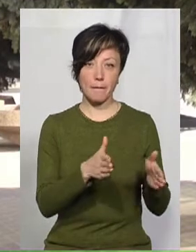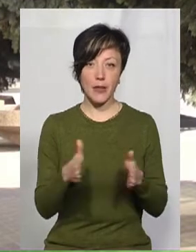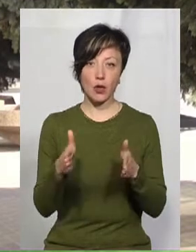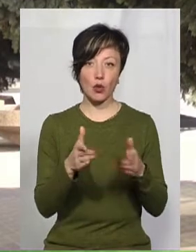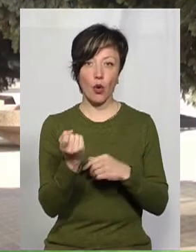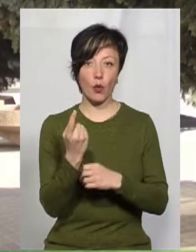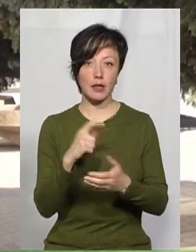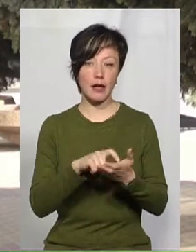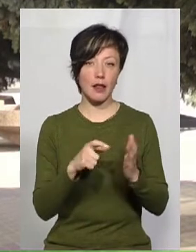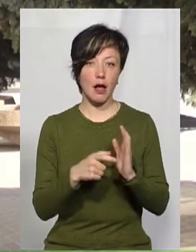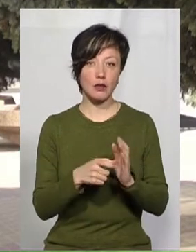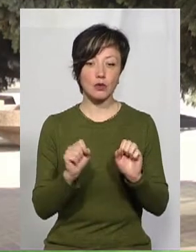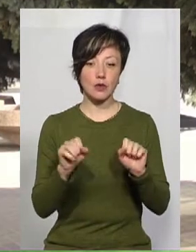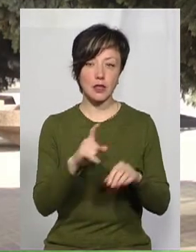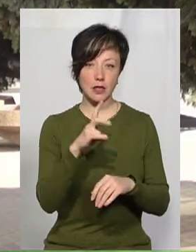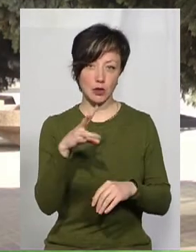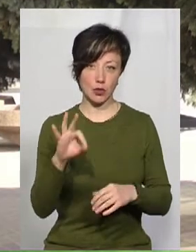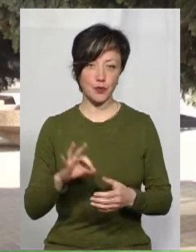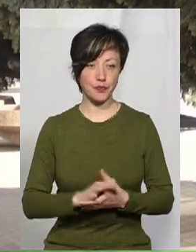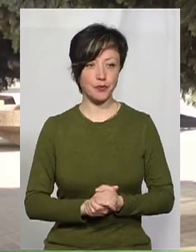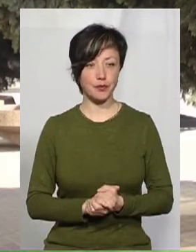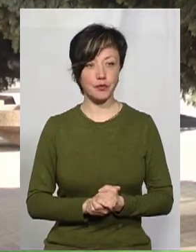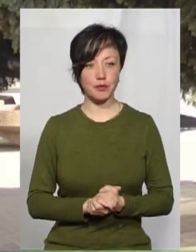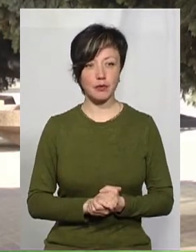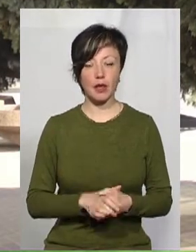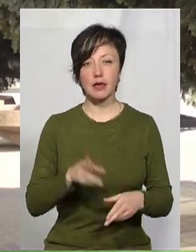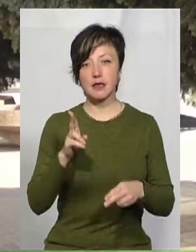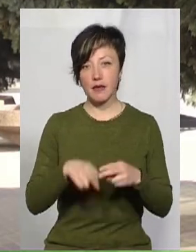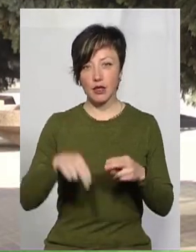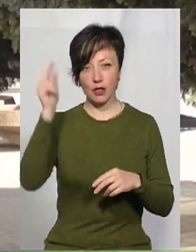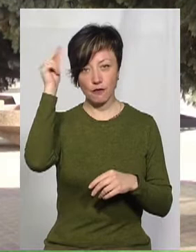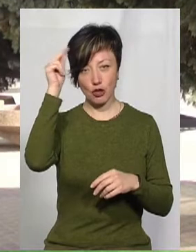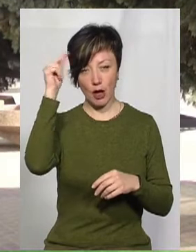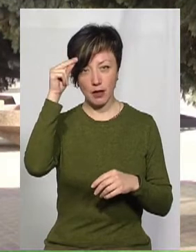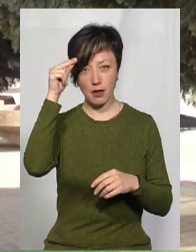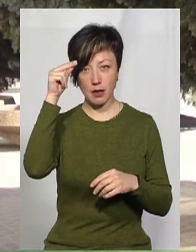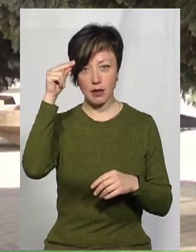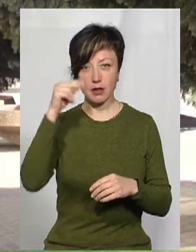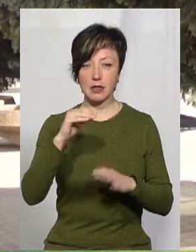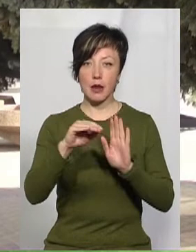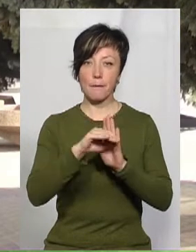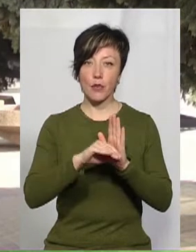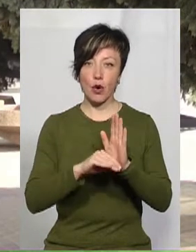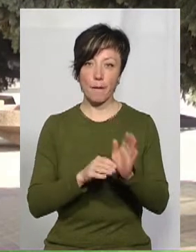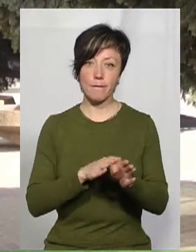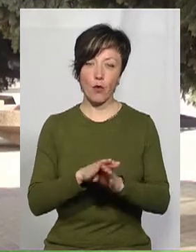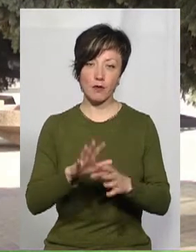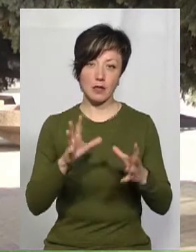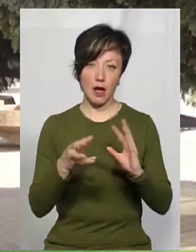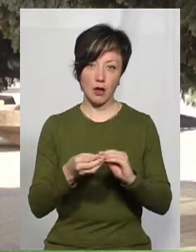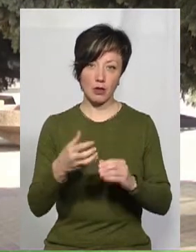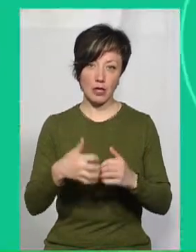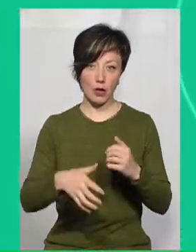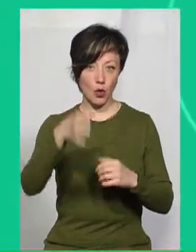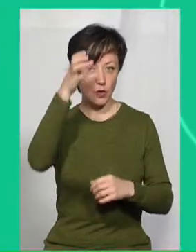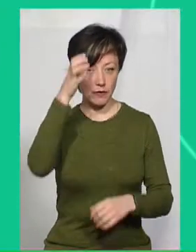11-ти класників до складання зовнішнього незалежного оцінювання і завершення навчання за програмою повної загальної середньої освіти.